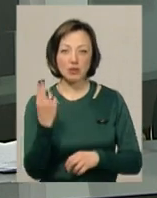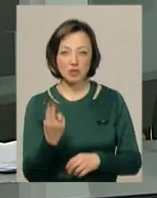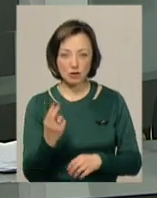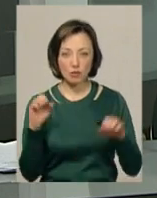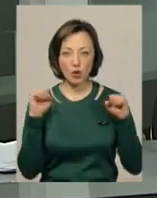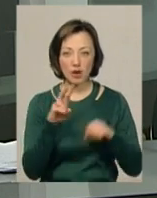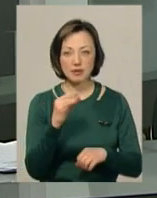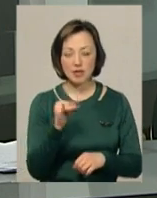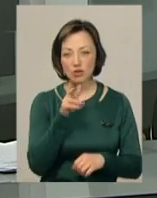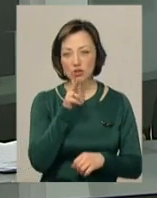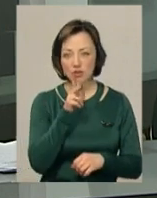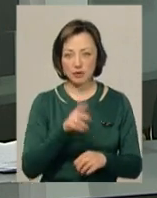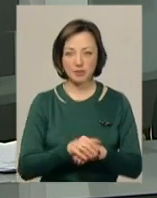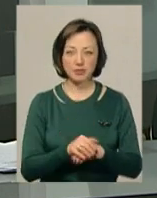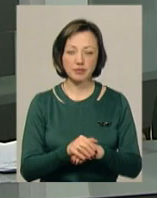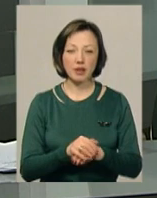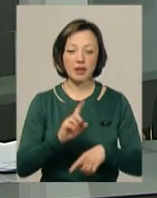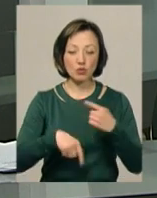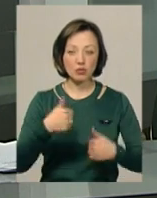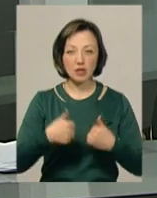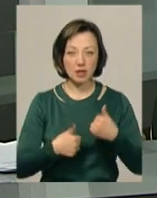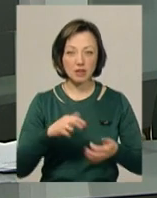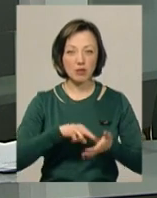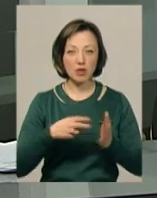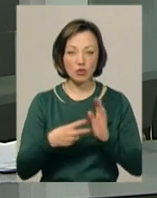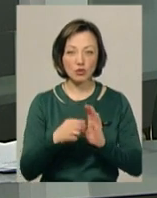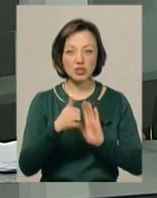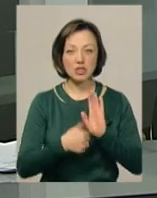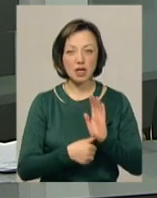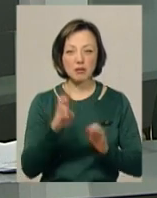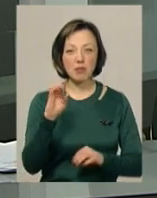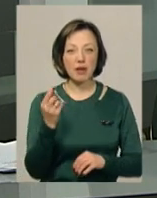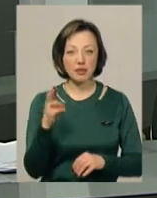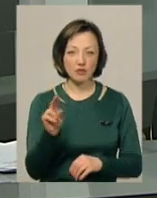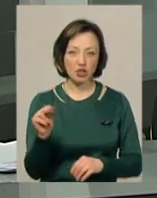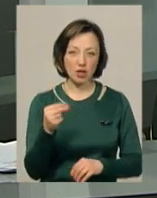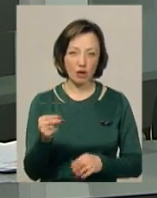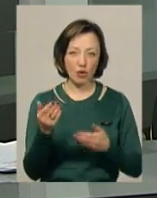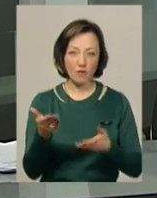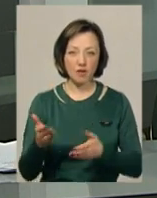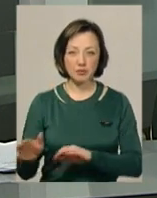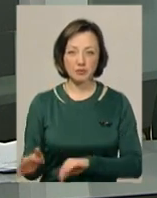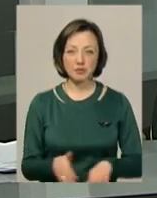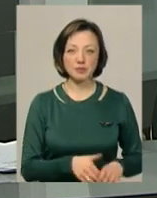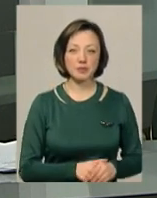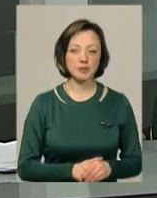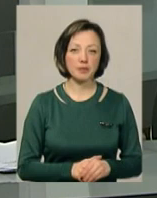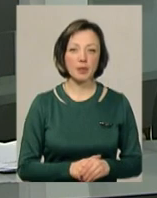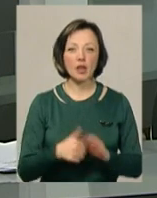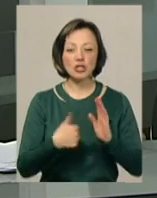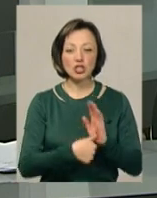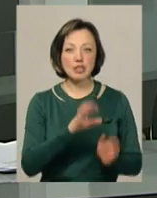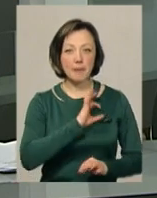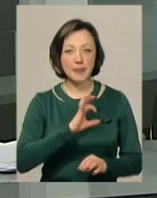спортліцей і Чернівецьку-Буковинку. Наступні ігри в новатора заплановані на 16 березня в Чернігові. Шість